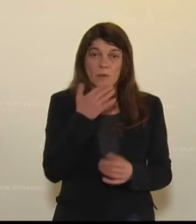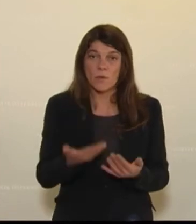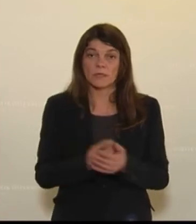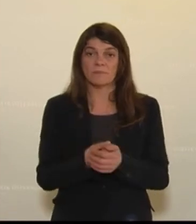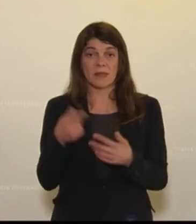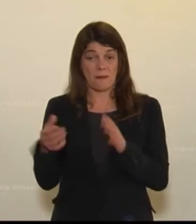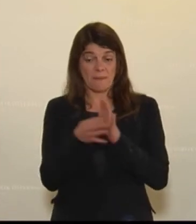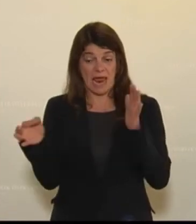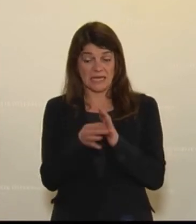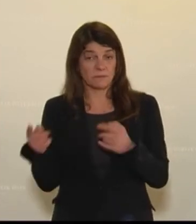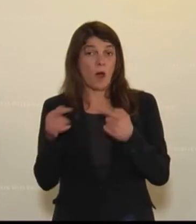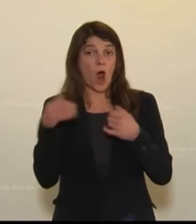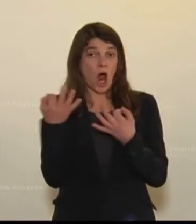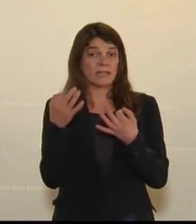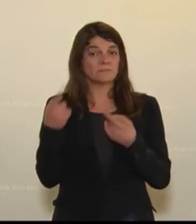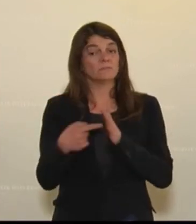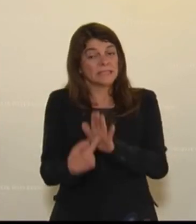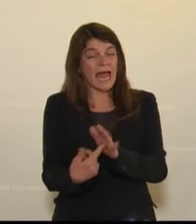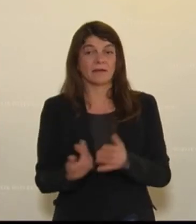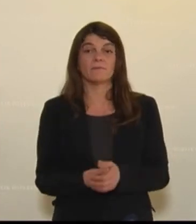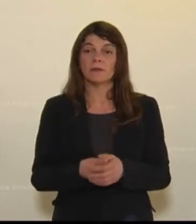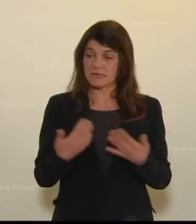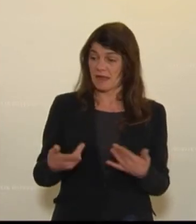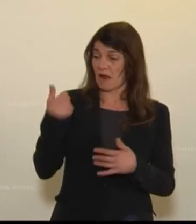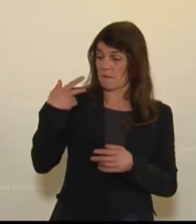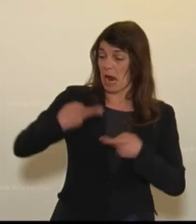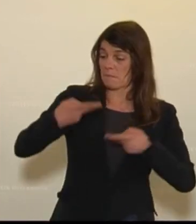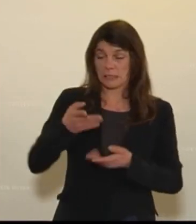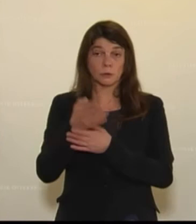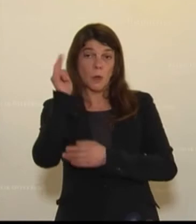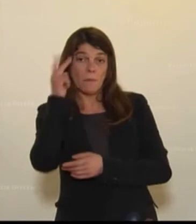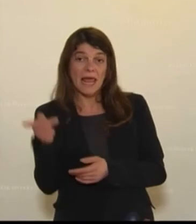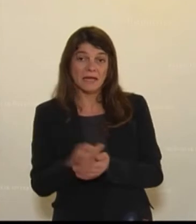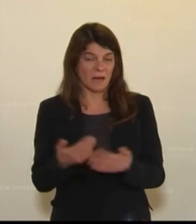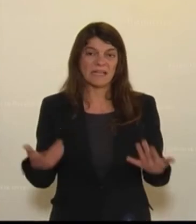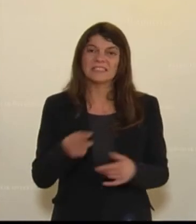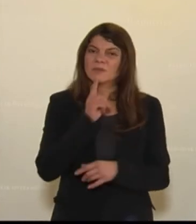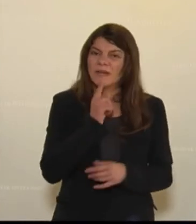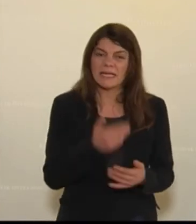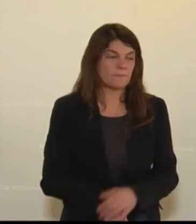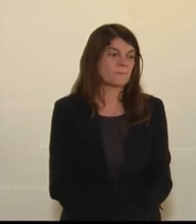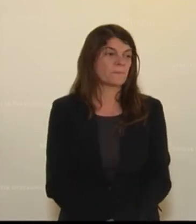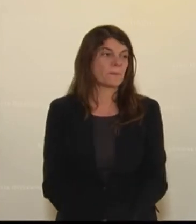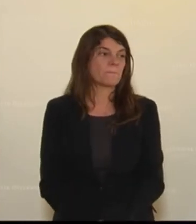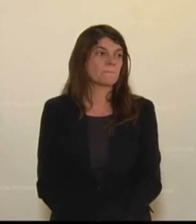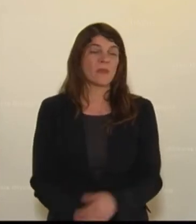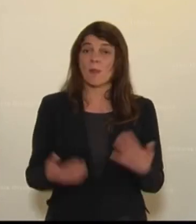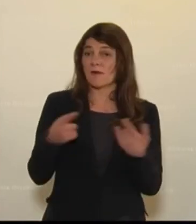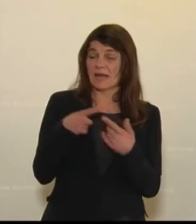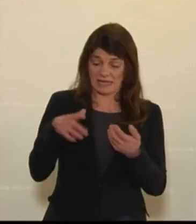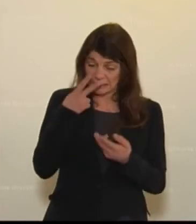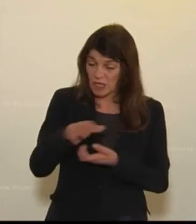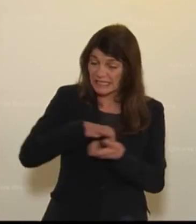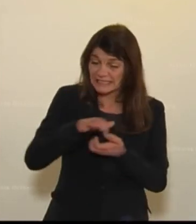Maßnahmen, die Sie heute als Werkzeug präsentieren, sind jene, die Sie sich im April überlegt haben. Und das ist deutlich zu wenig. Und wenn man auf die Krise